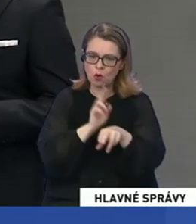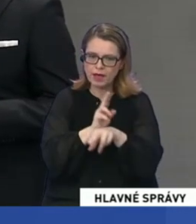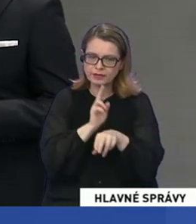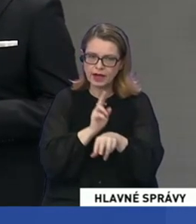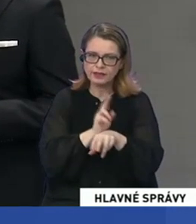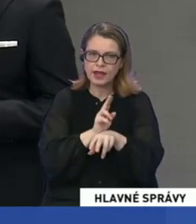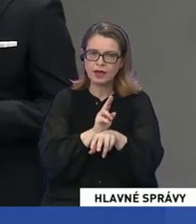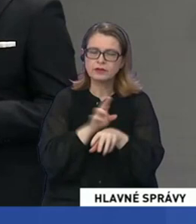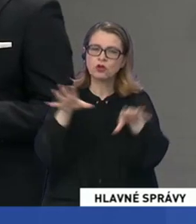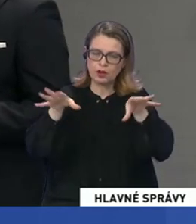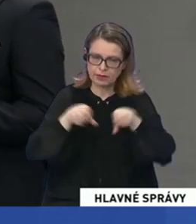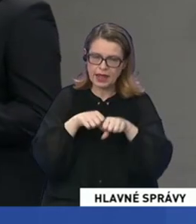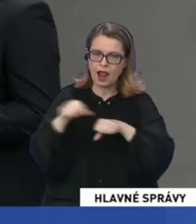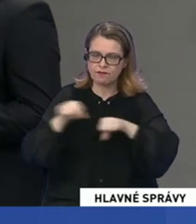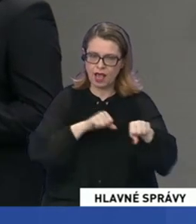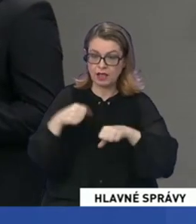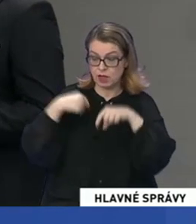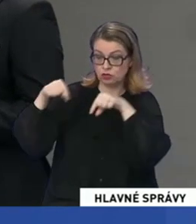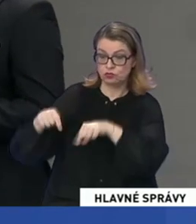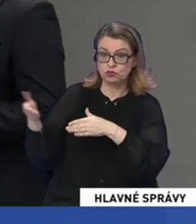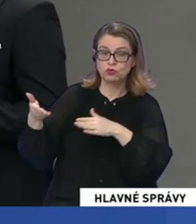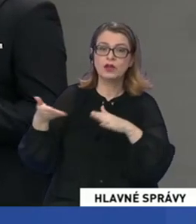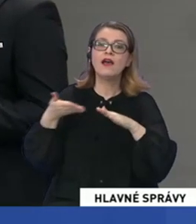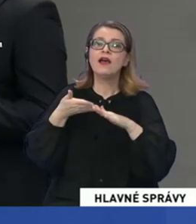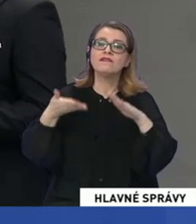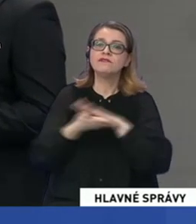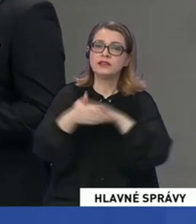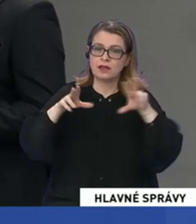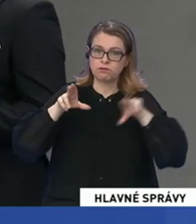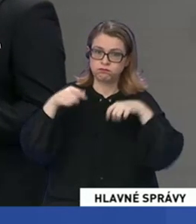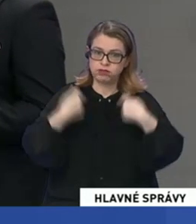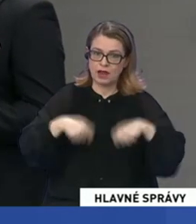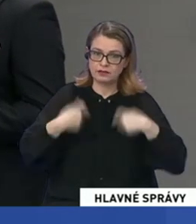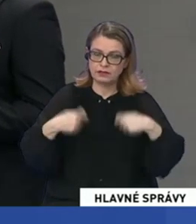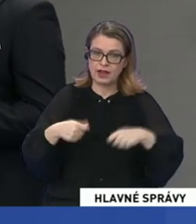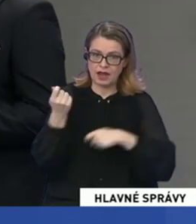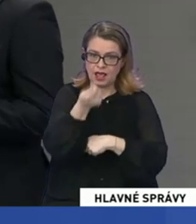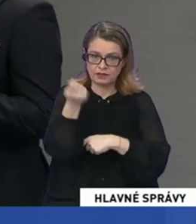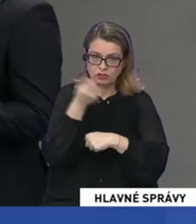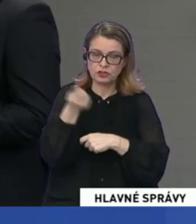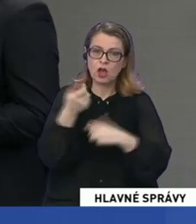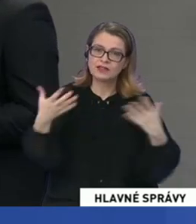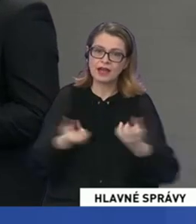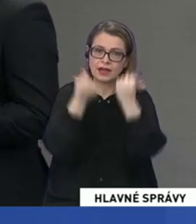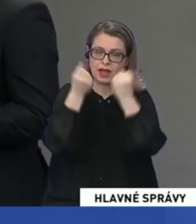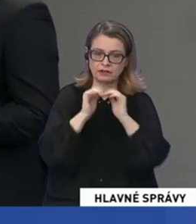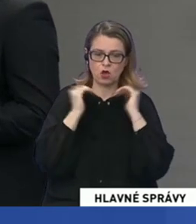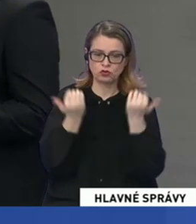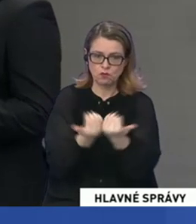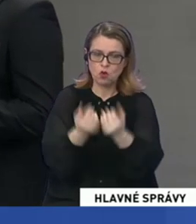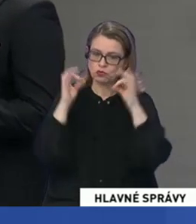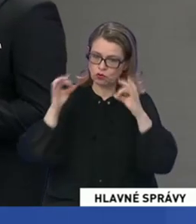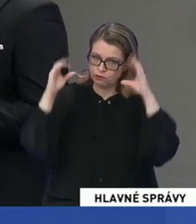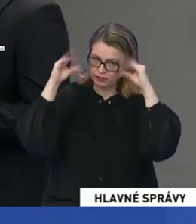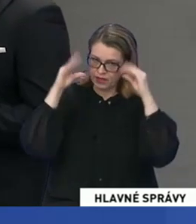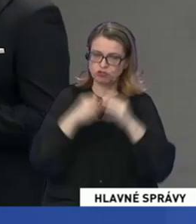ktoré prijala vláda. So mnou v štúdiu je viceprezident hasičkého a záchranného zboru Adrián Milfkovič. Dobrý večer. Dobrý večer, kolegovia.